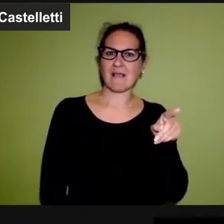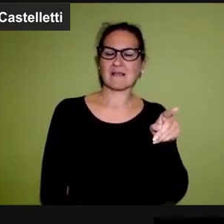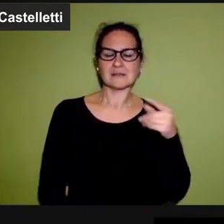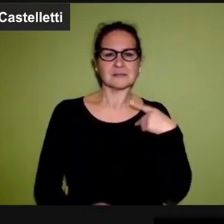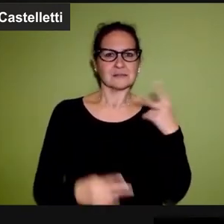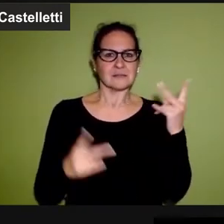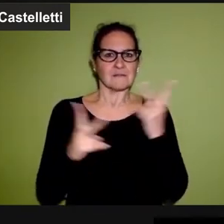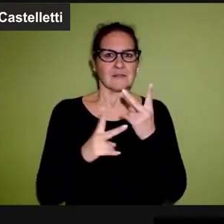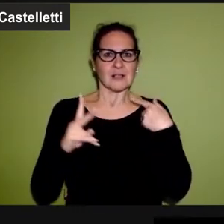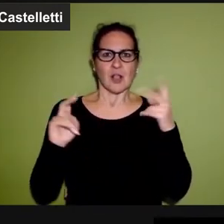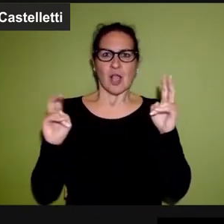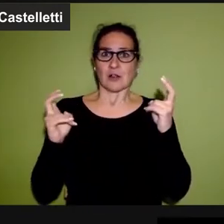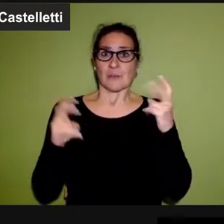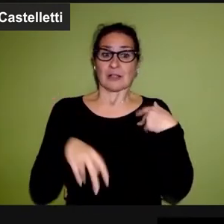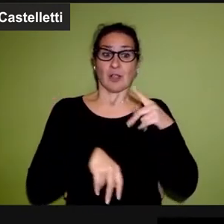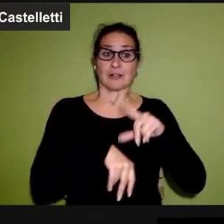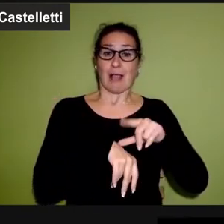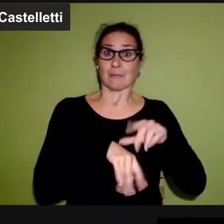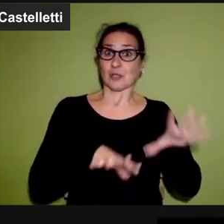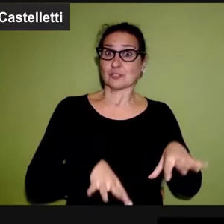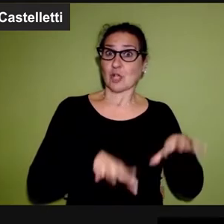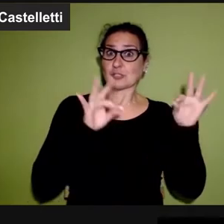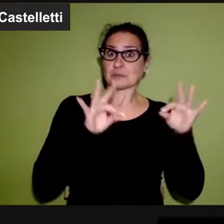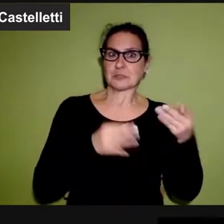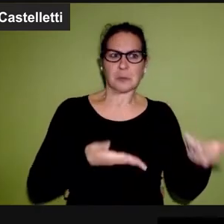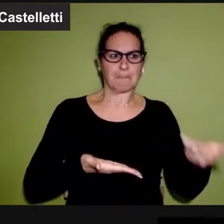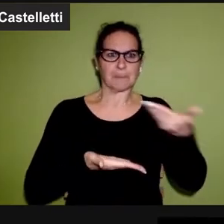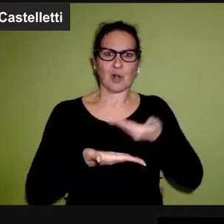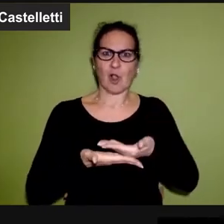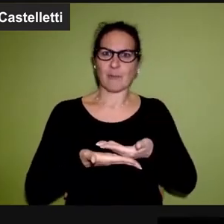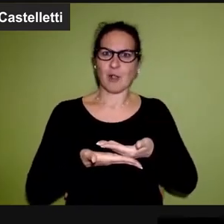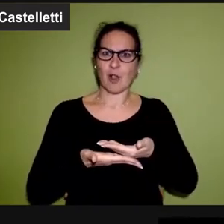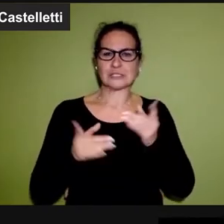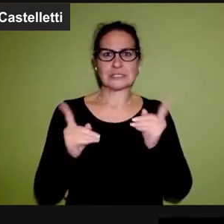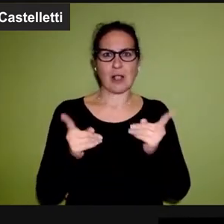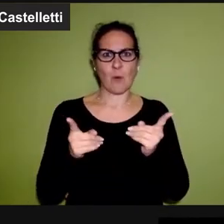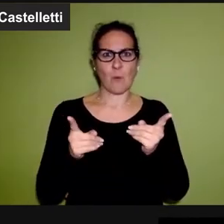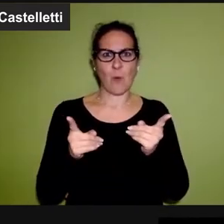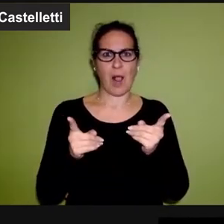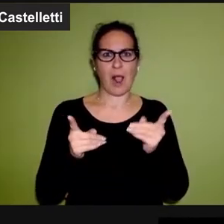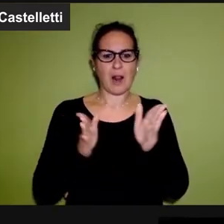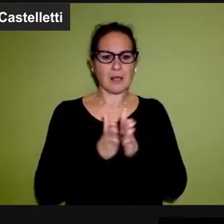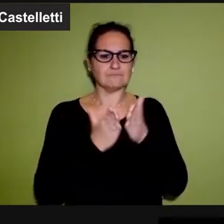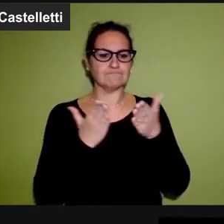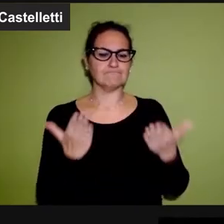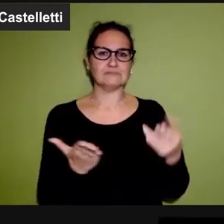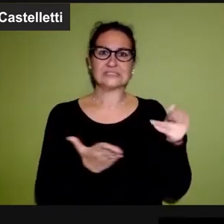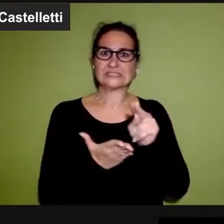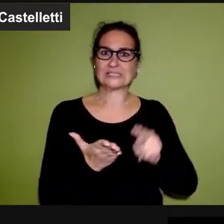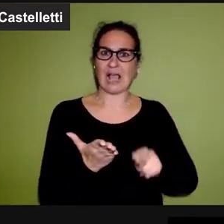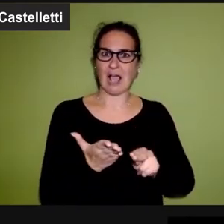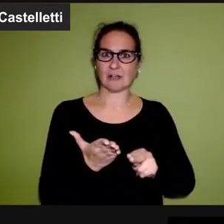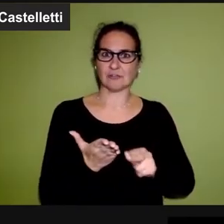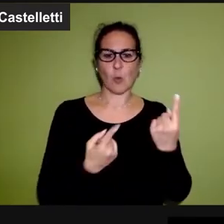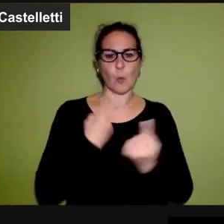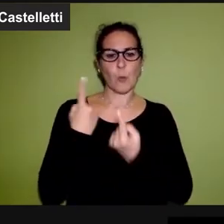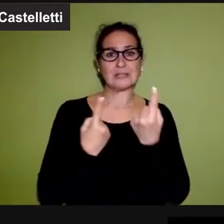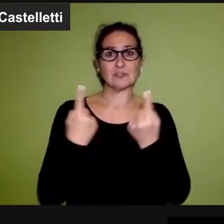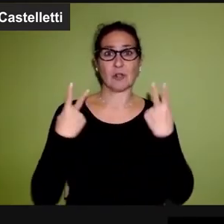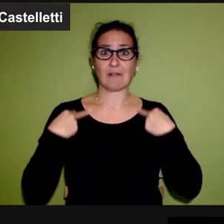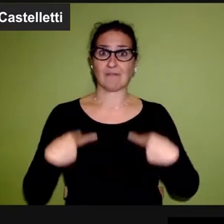Ardeit appresa la tematica del tempo sospeso mi ha proposto di basarci sul suo saggio